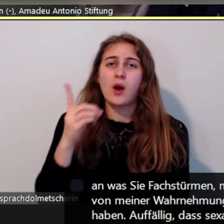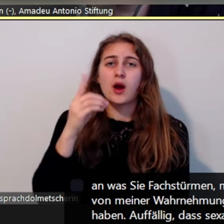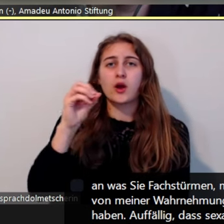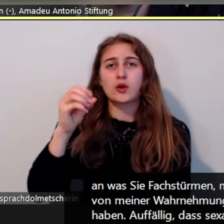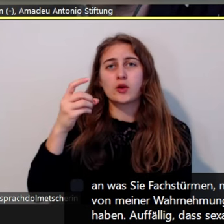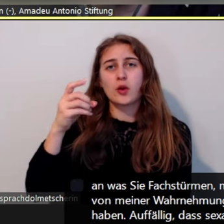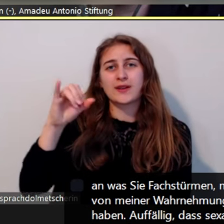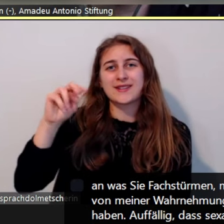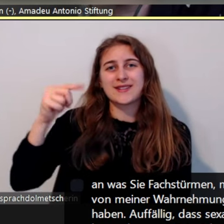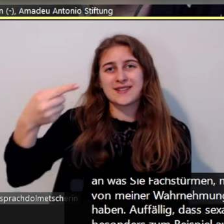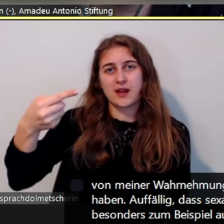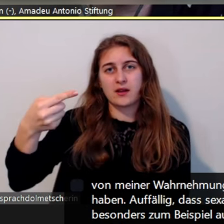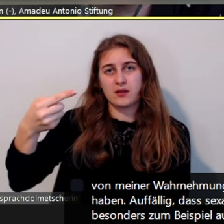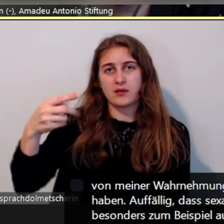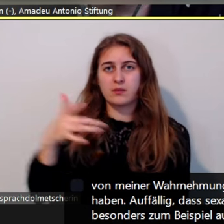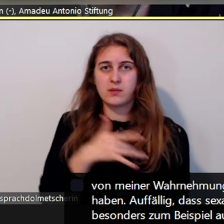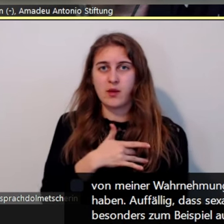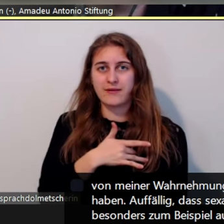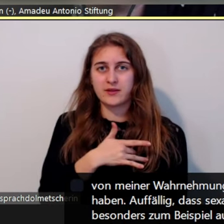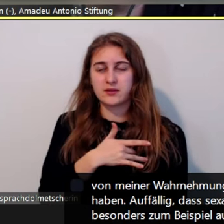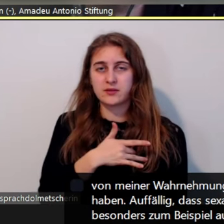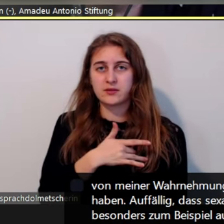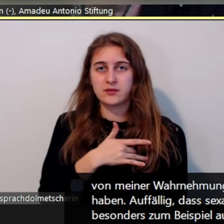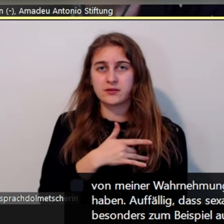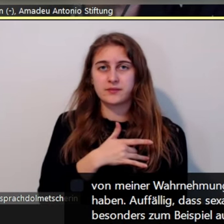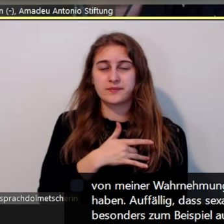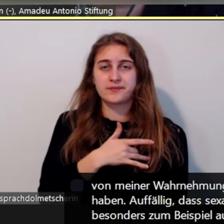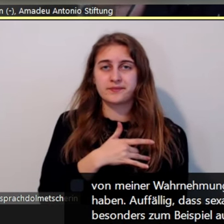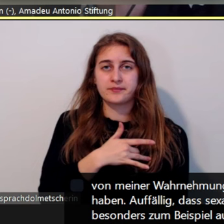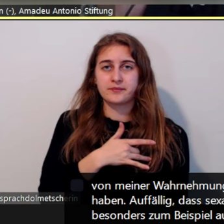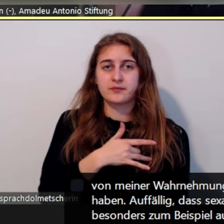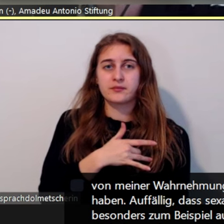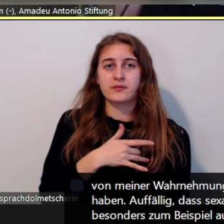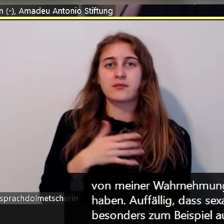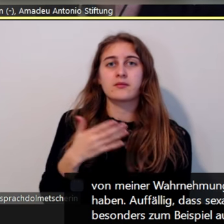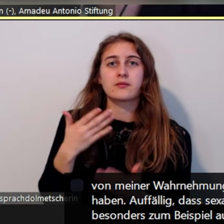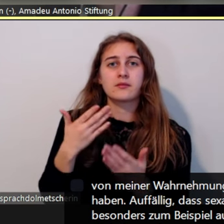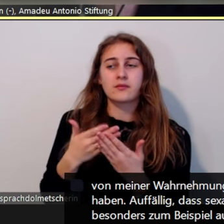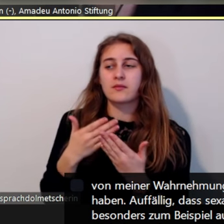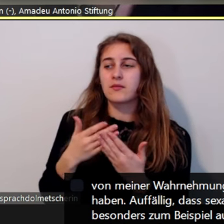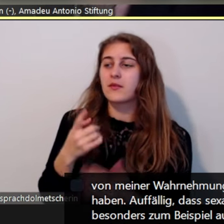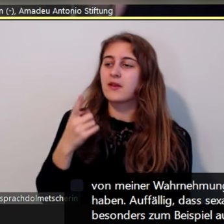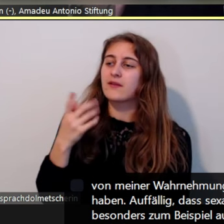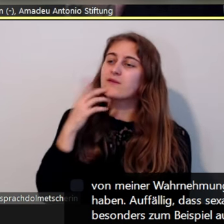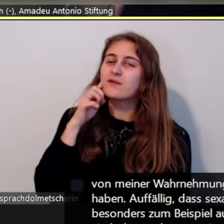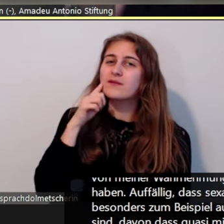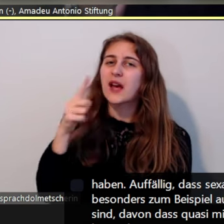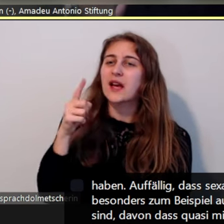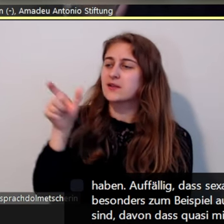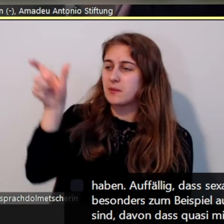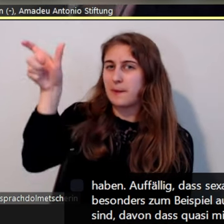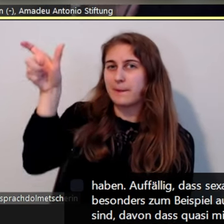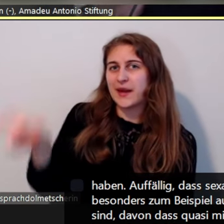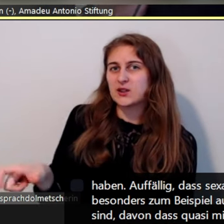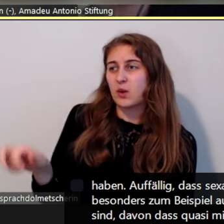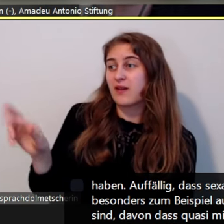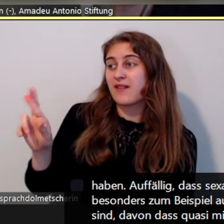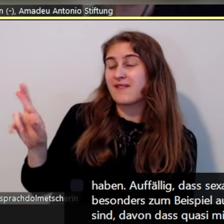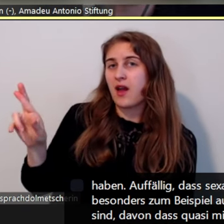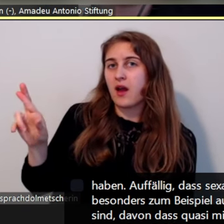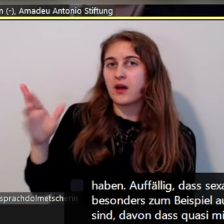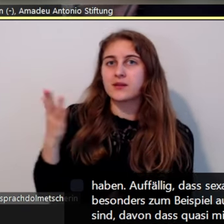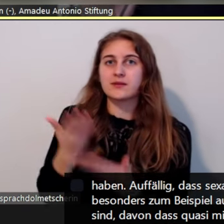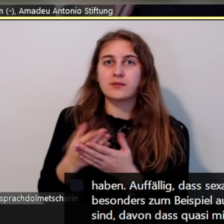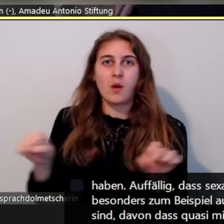sind oder bedroht sind davon, dass quasi mit Wissen über sie quasi noch mal eine besondere Gefährdungs und Bedrohungslage